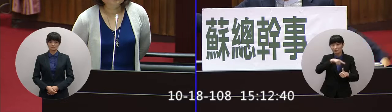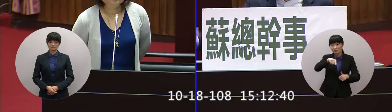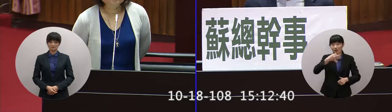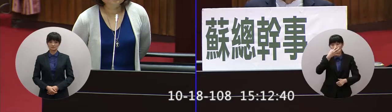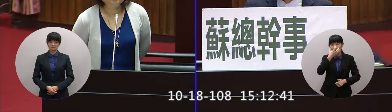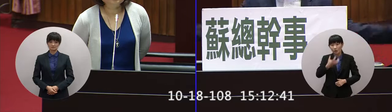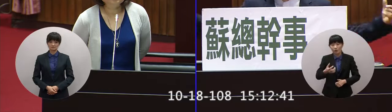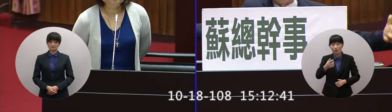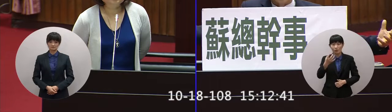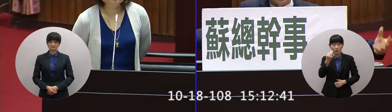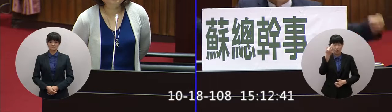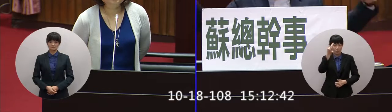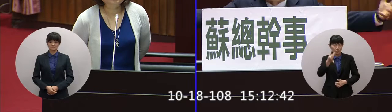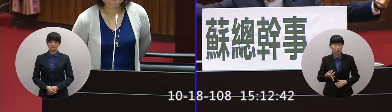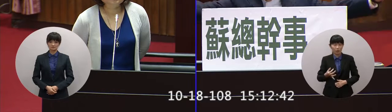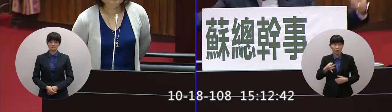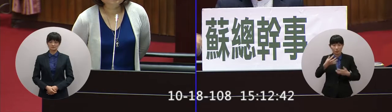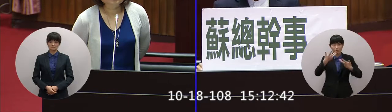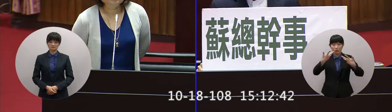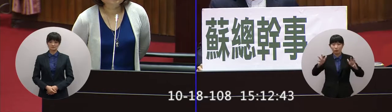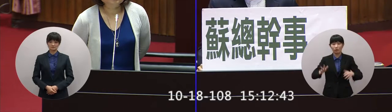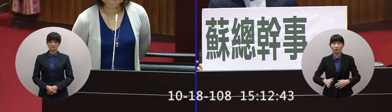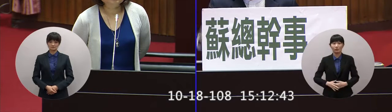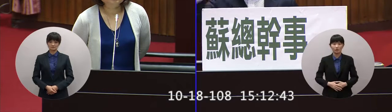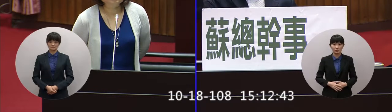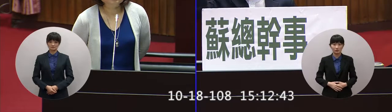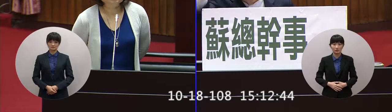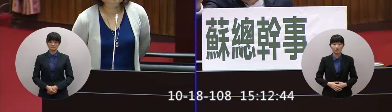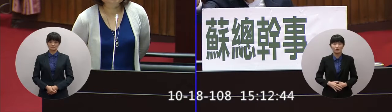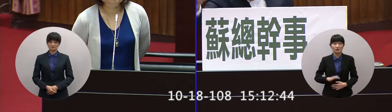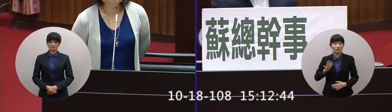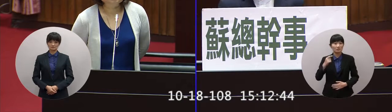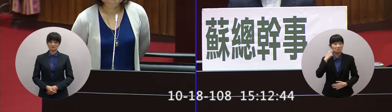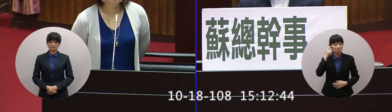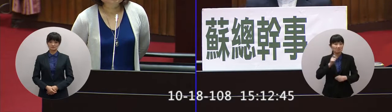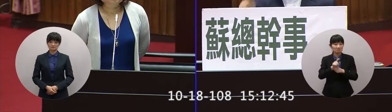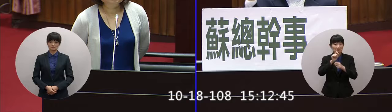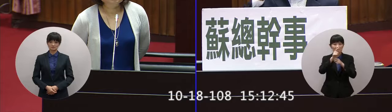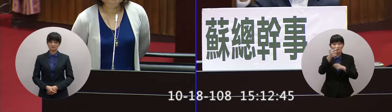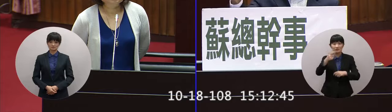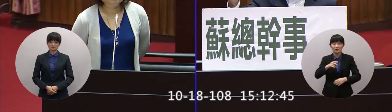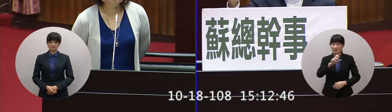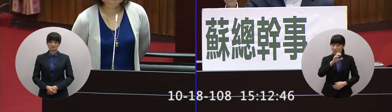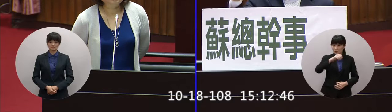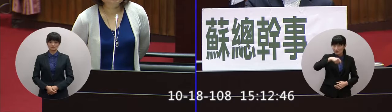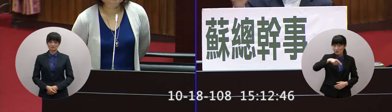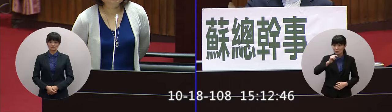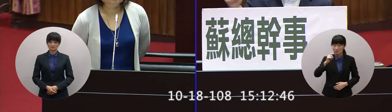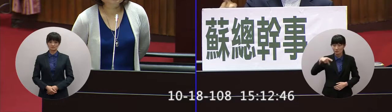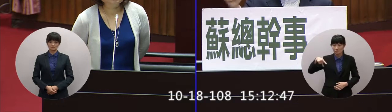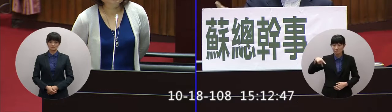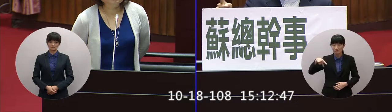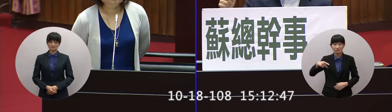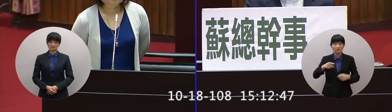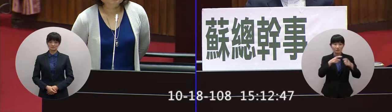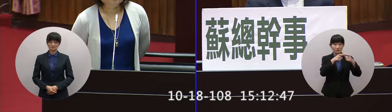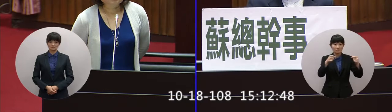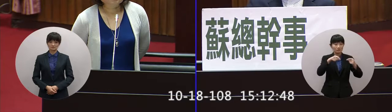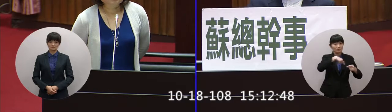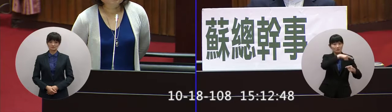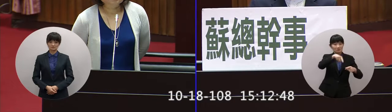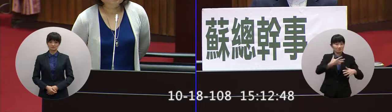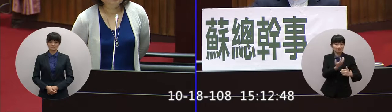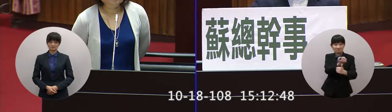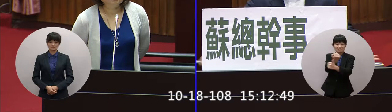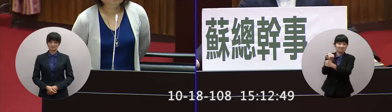外交部長大哥哥 大哥哥結果人不給你CPTPP日本人主導